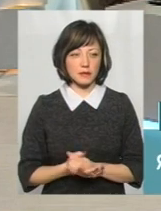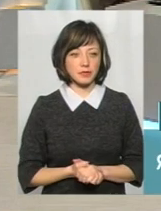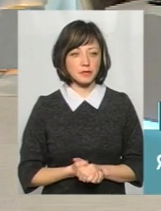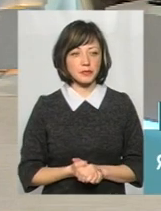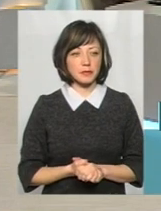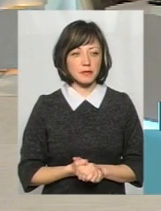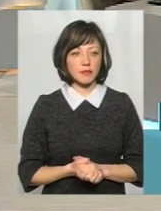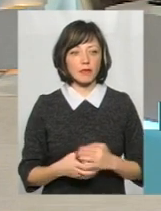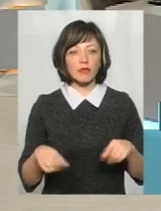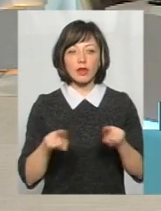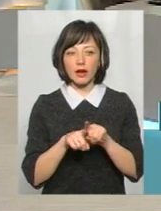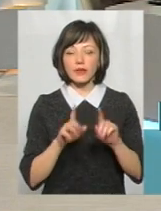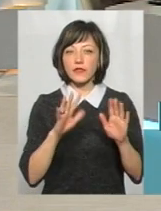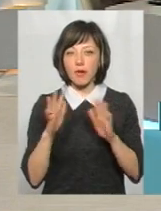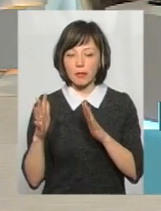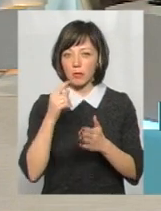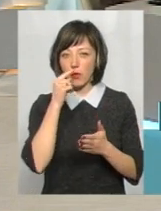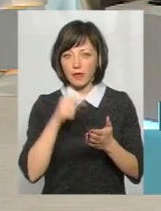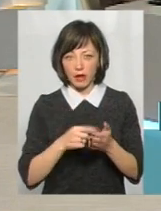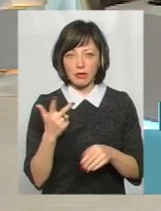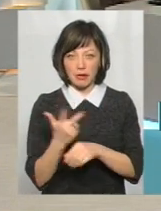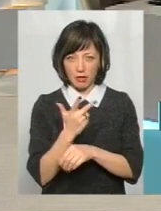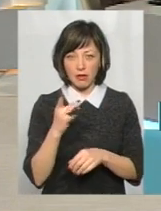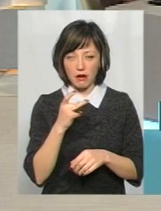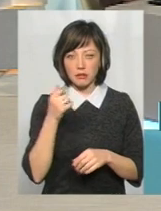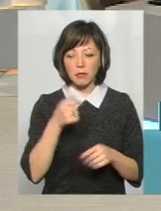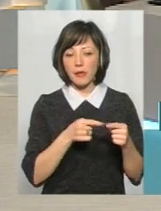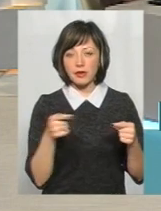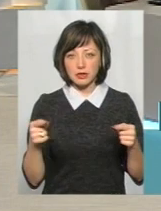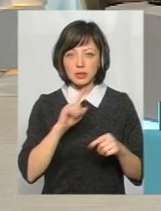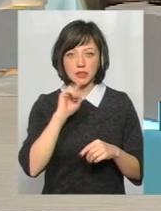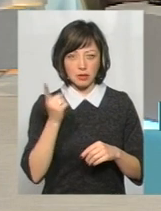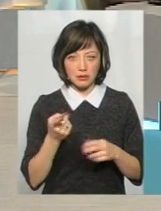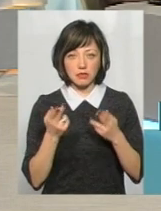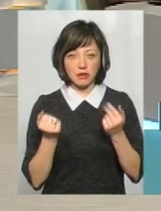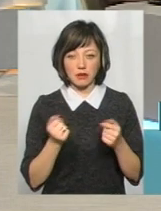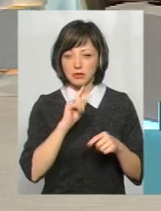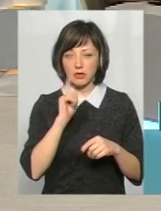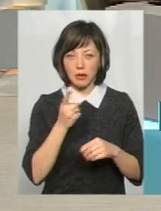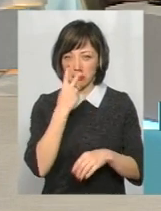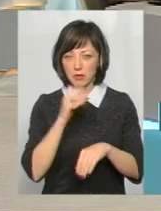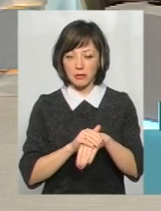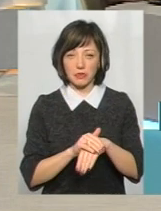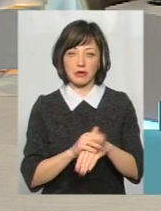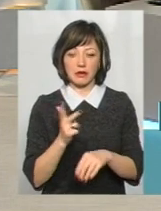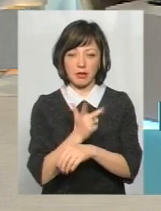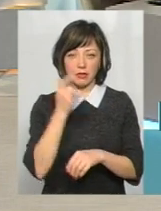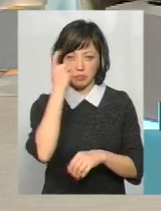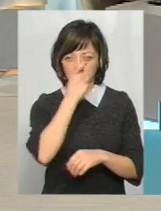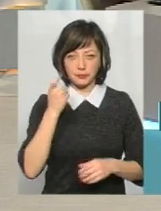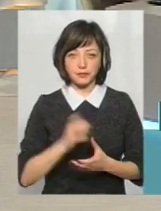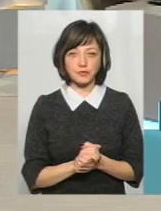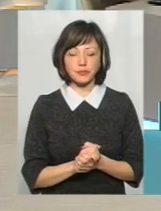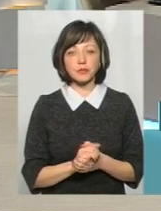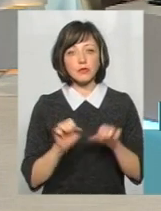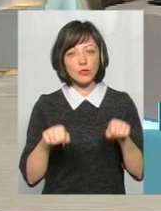Навіть такі випадки, що попадалися в третє. Це за який період часу? Це за рік. протягом року? Так, так. Це за рік. Можливо, були